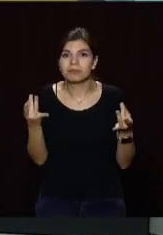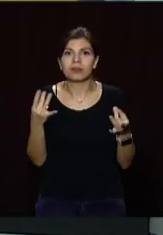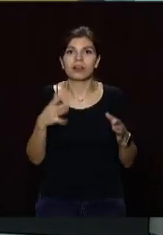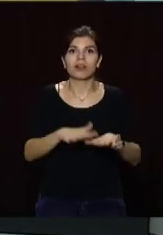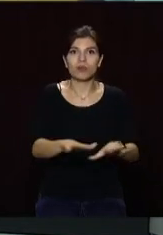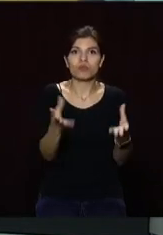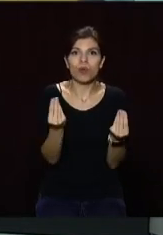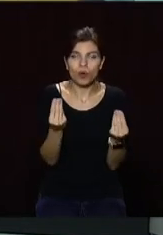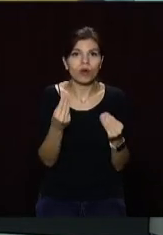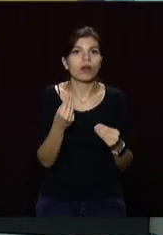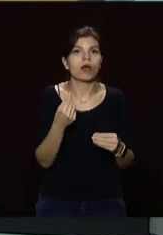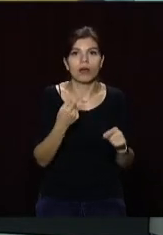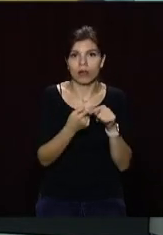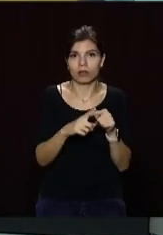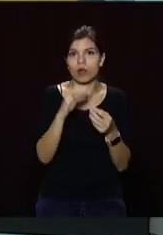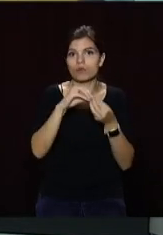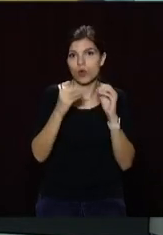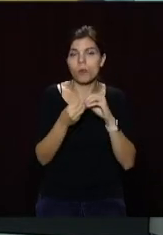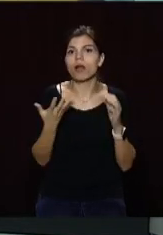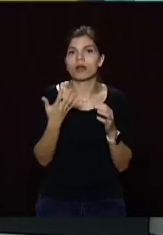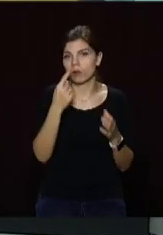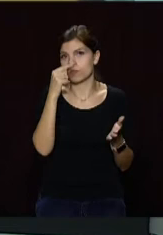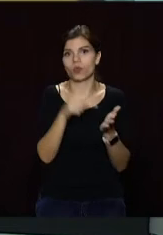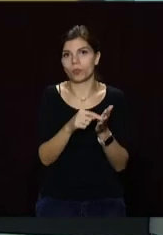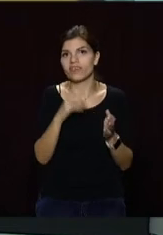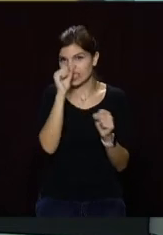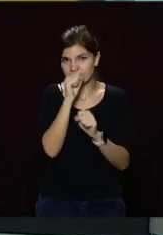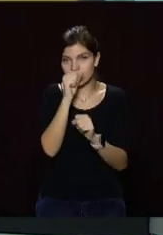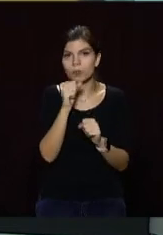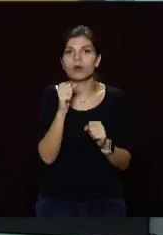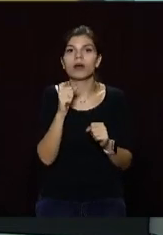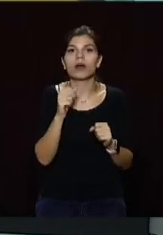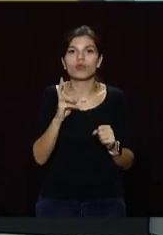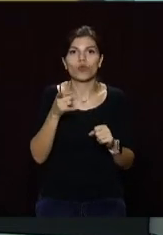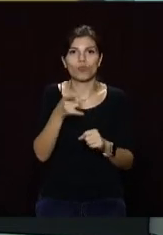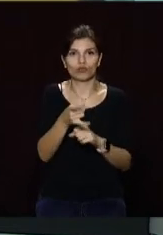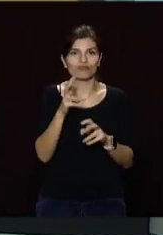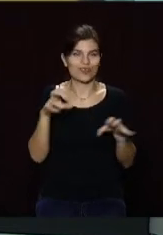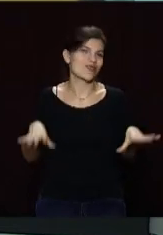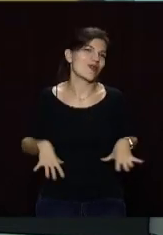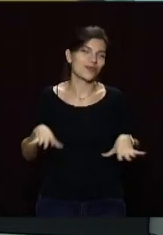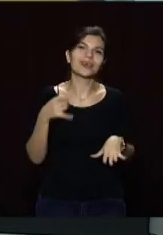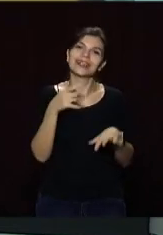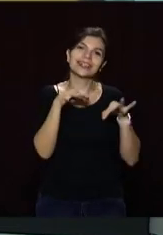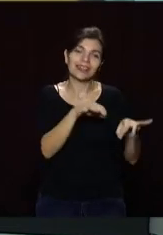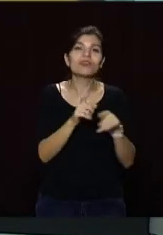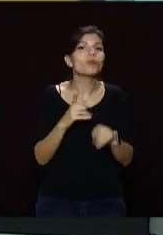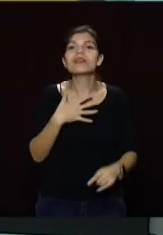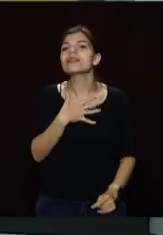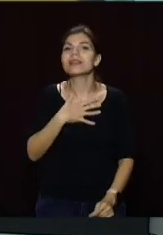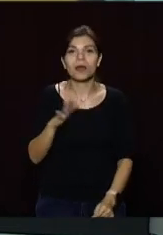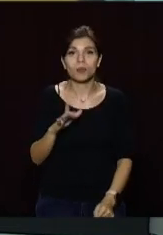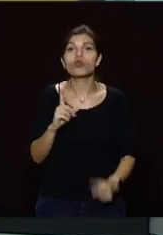дороги – це далеко не повний перелік проблем, з якими стикаються взимку власники залізних коней. Як уникнути неприємностей і